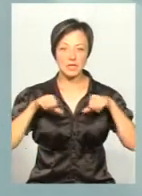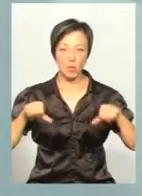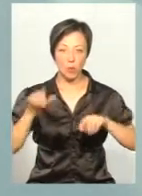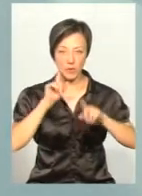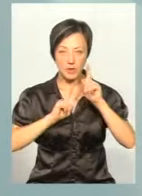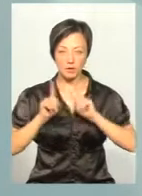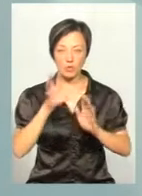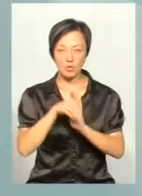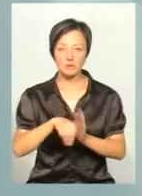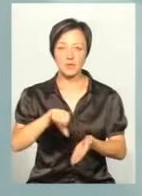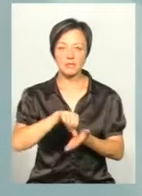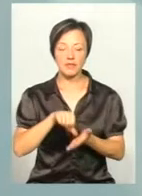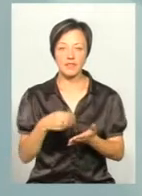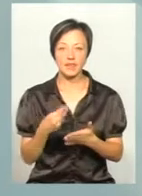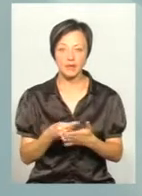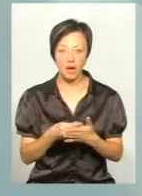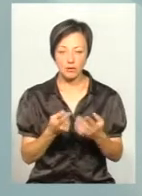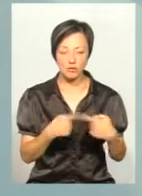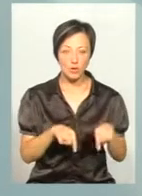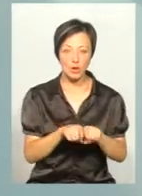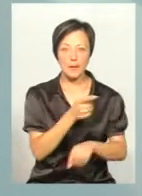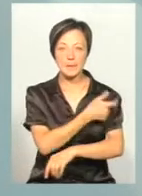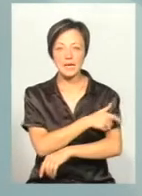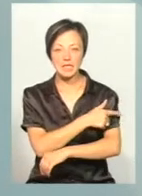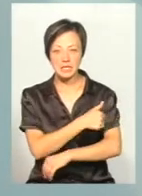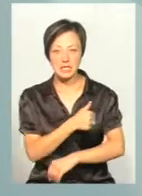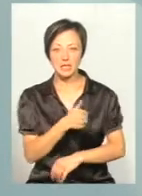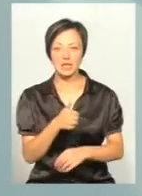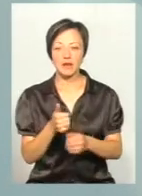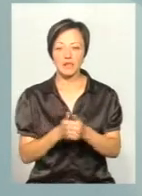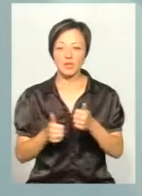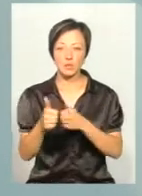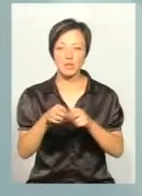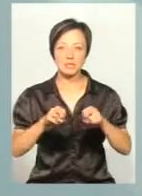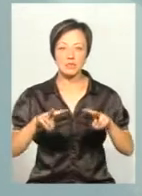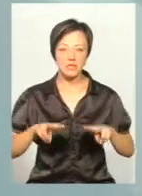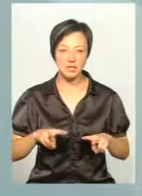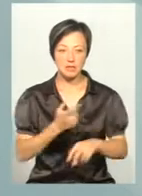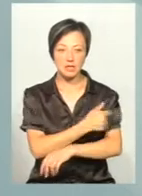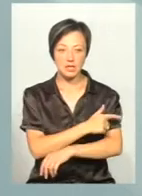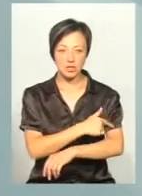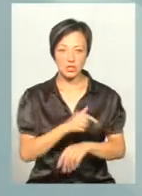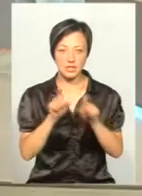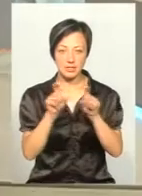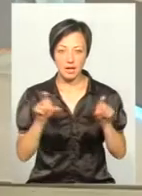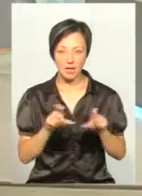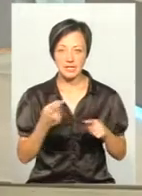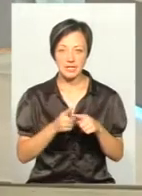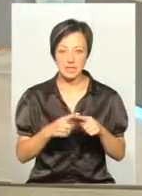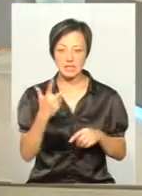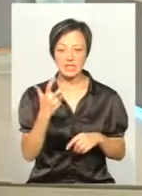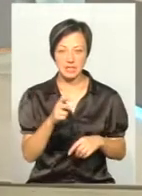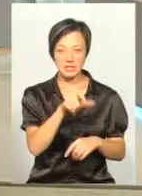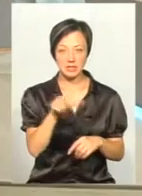комісії, куди входять представники фінансових органів, медицини, ведучі спеціалісти медичних закладів. ці 300